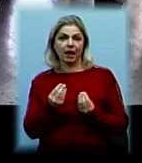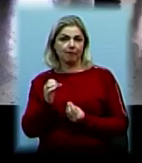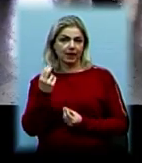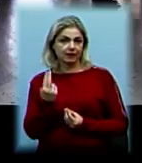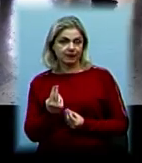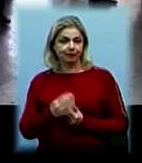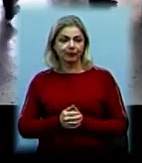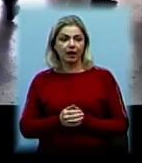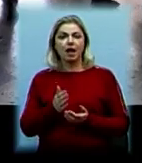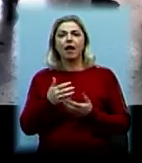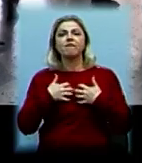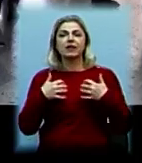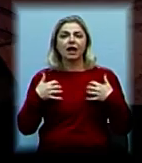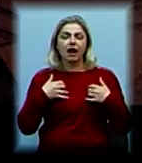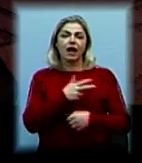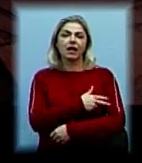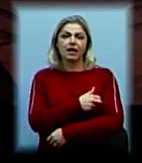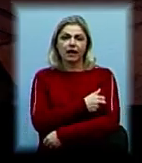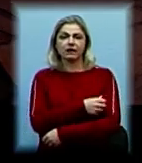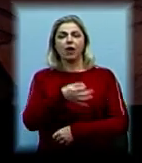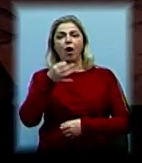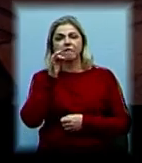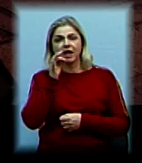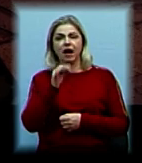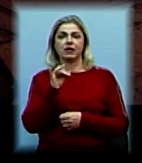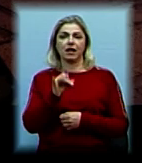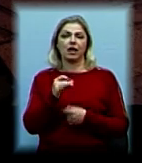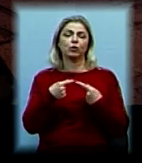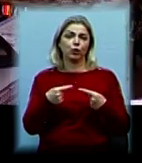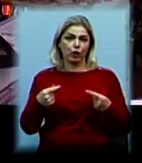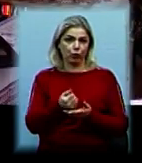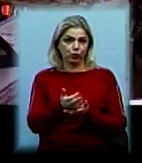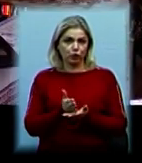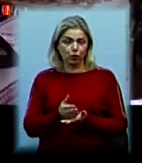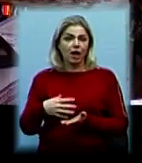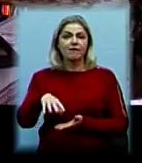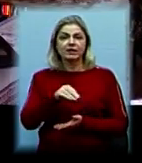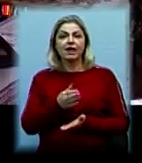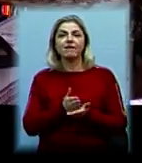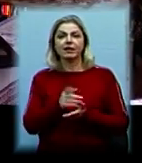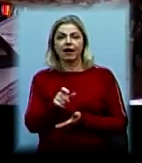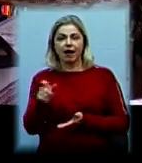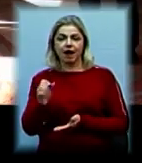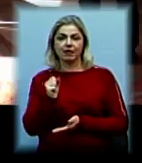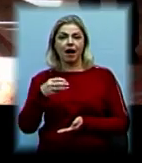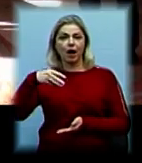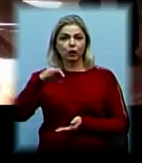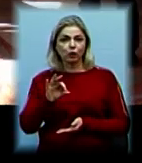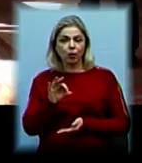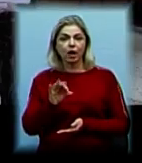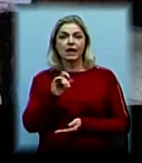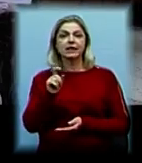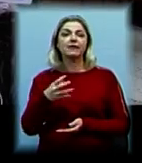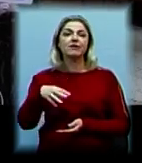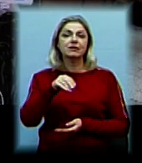Ветеринарна клініка, повиннична ферма, мережа кав'ярень, послуги 3D-друку. Усього ветерани антитерористичної операції та операції об'єднаних сил з